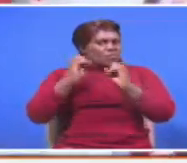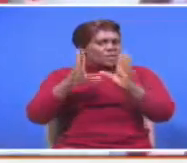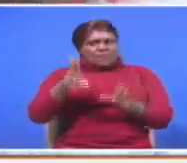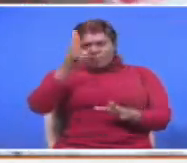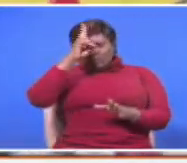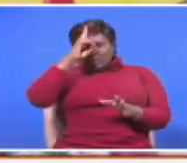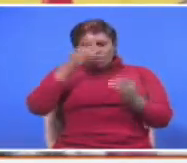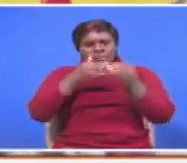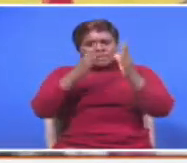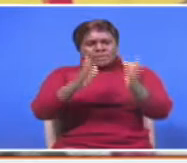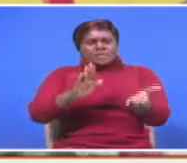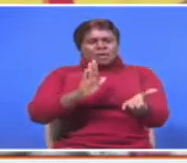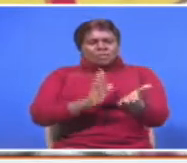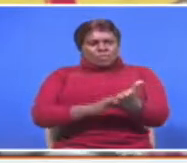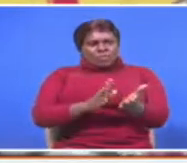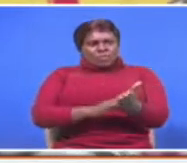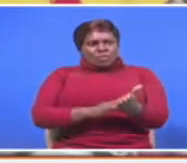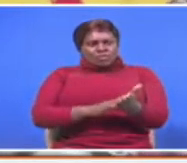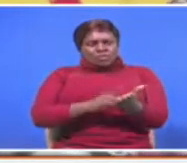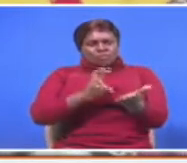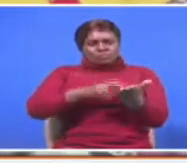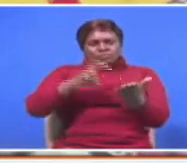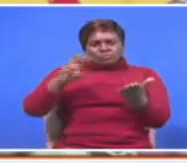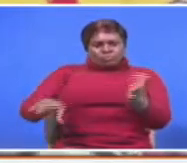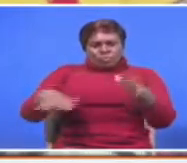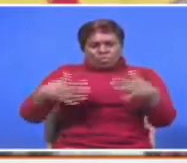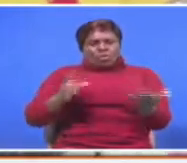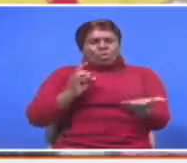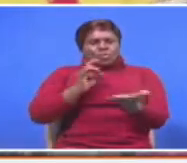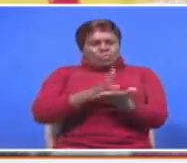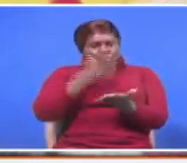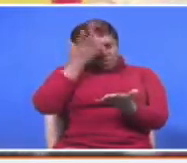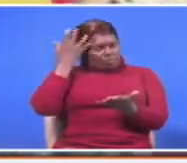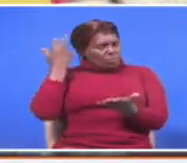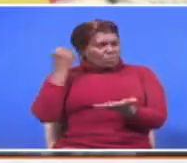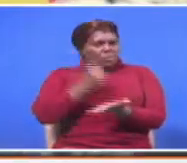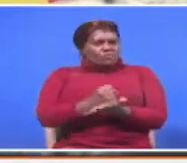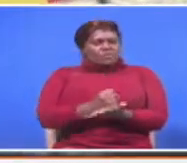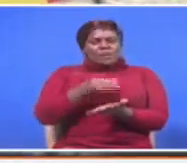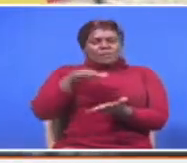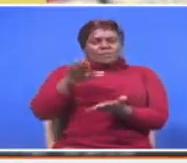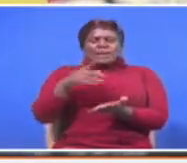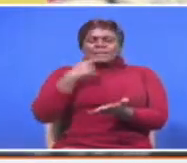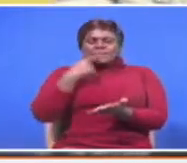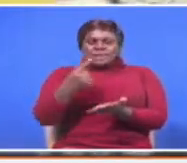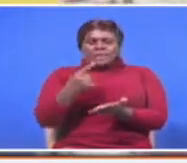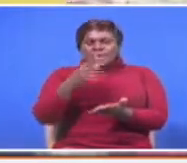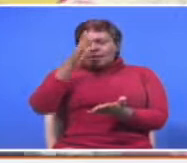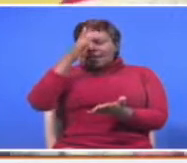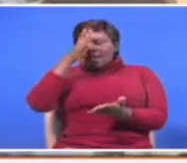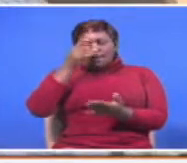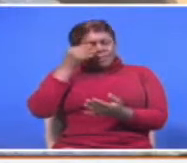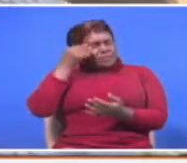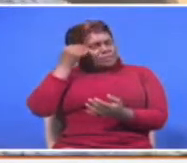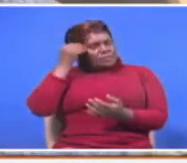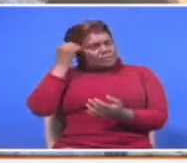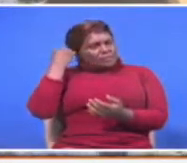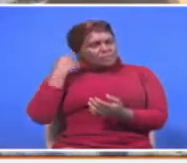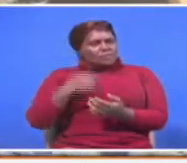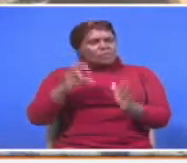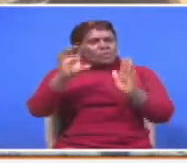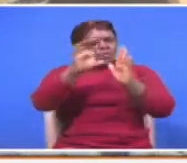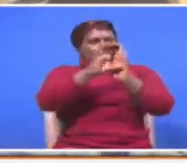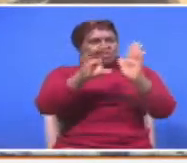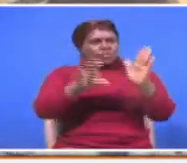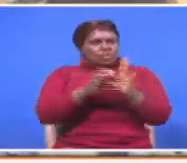polisi na kupendekeza aondoke au aondolewe ofisini, kwani haliyosema ni wongo mtupu. The constitution